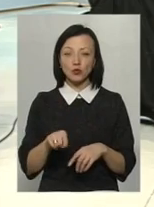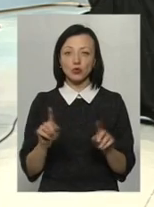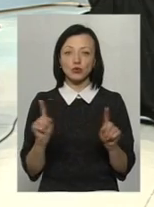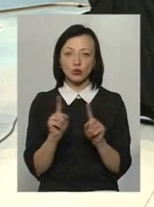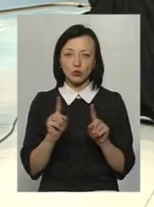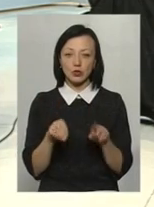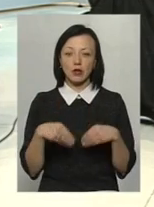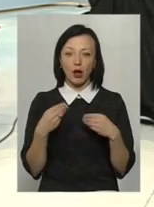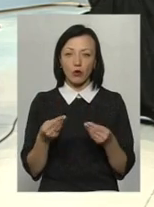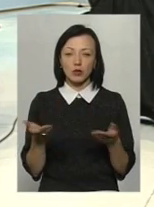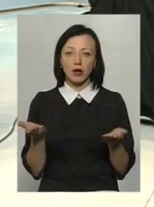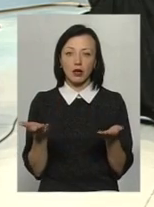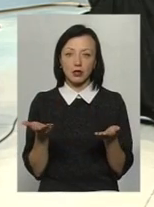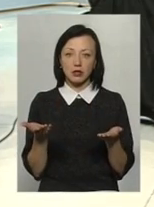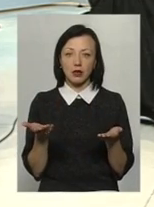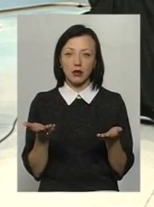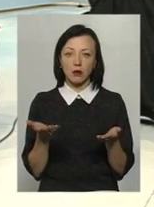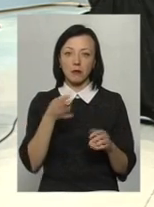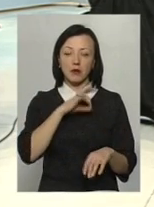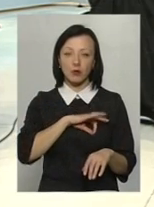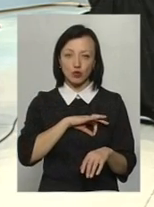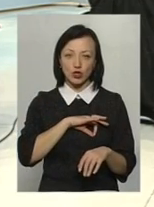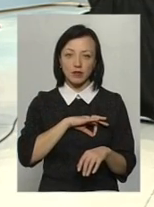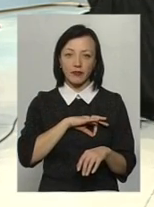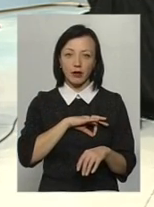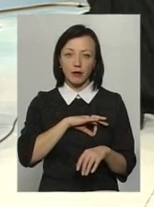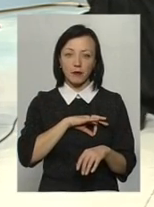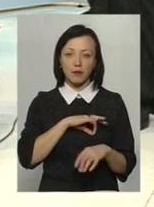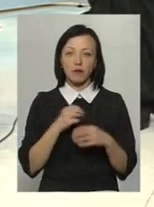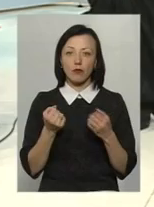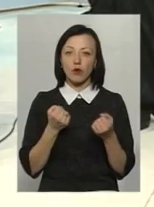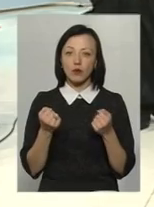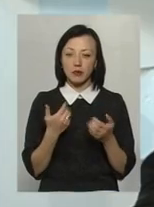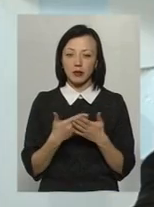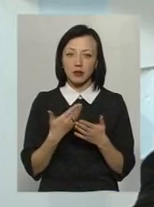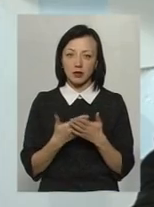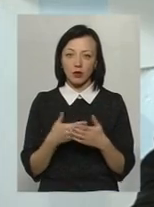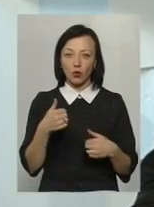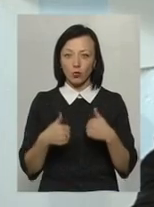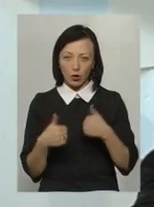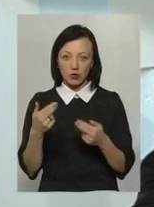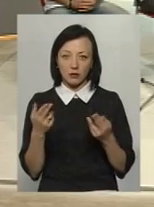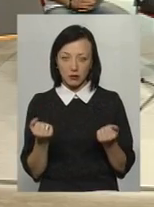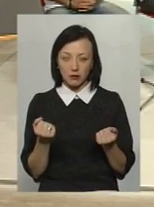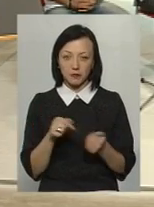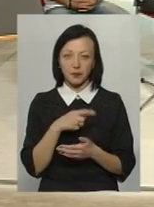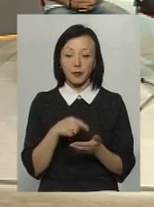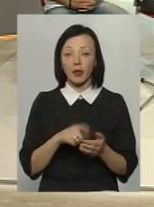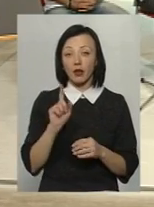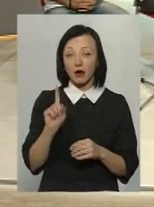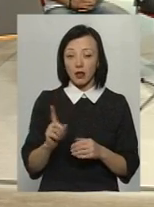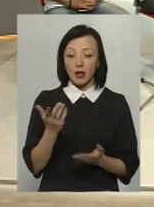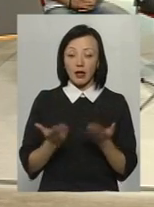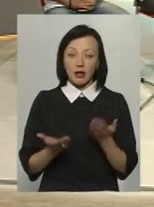дає якісь преимущества конкурентні. В боротьбі, скажімо так, конкурентні, так? Да. Хоча,